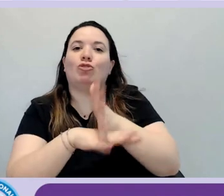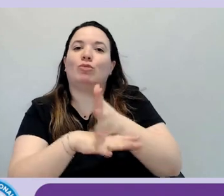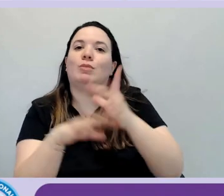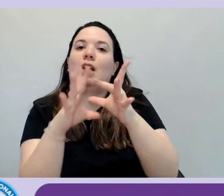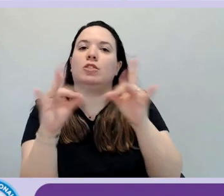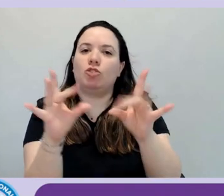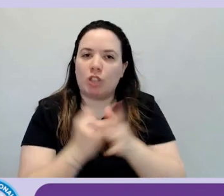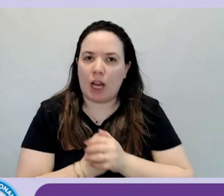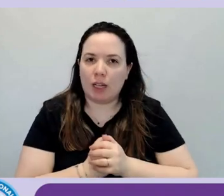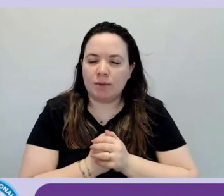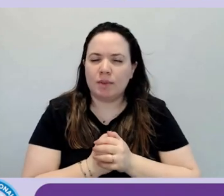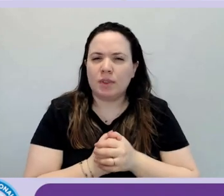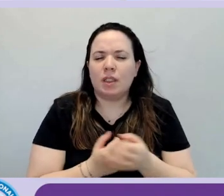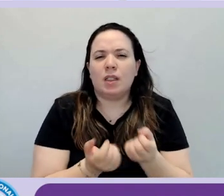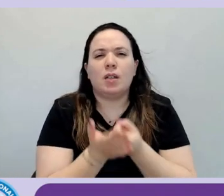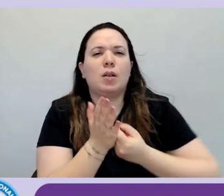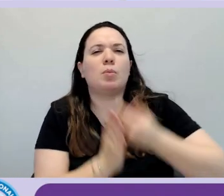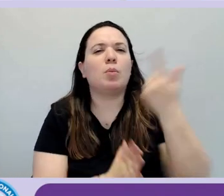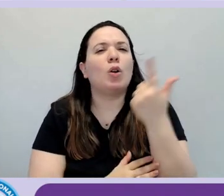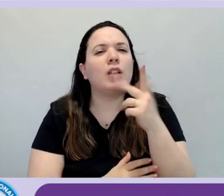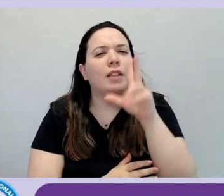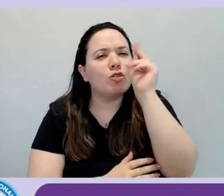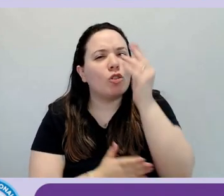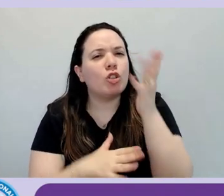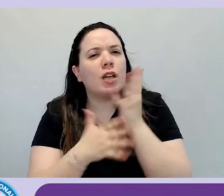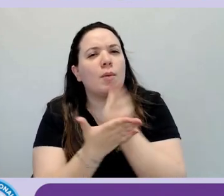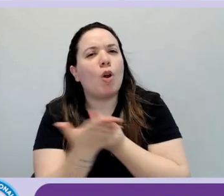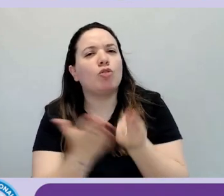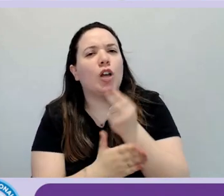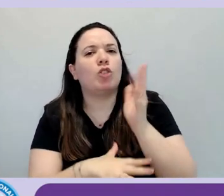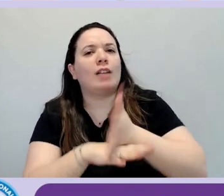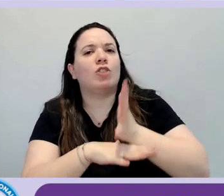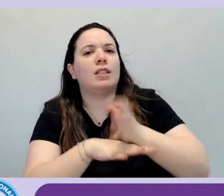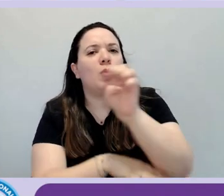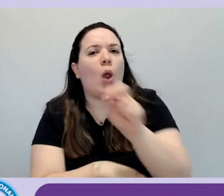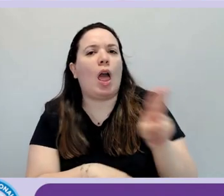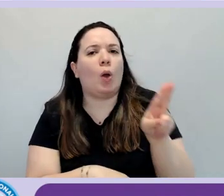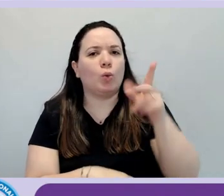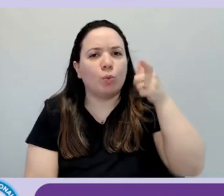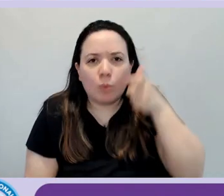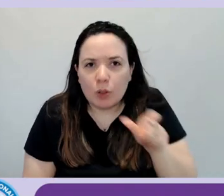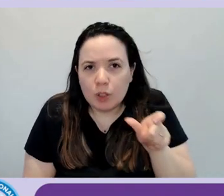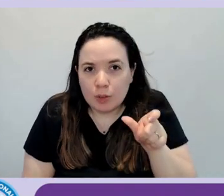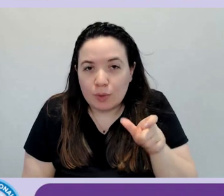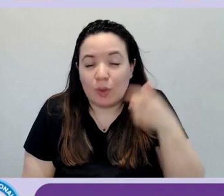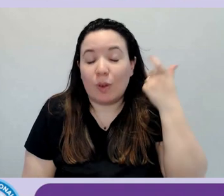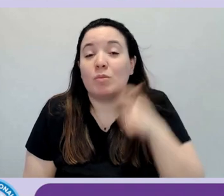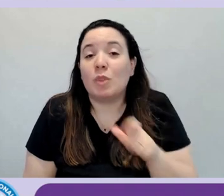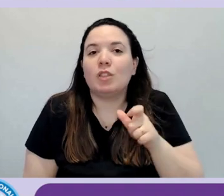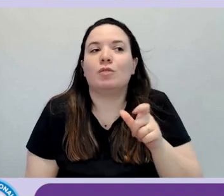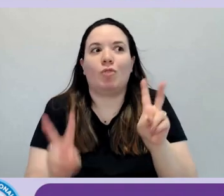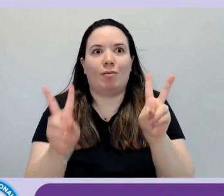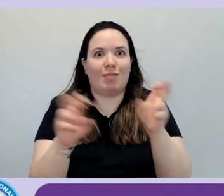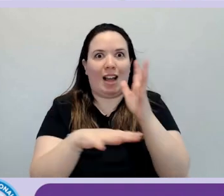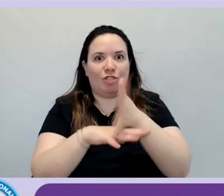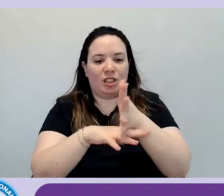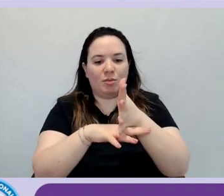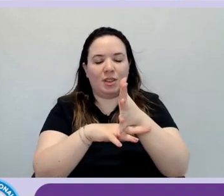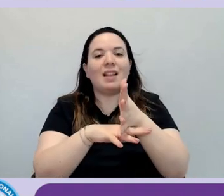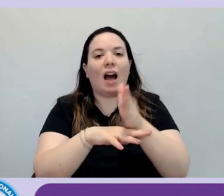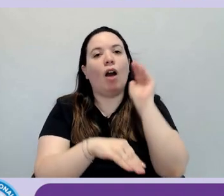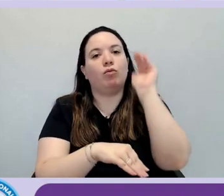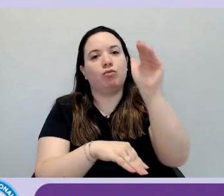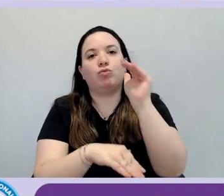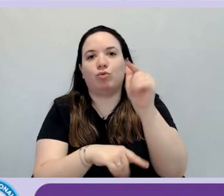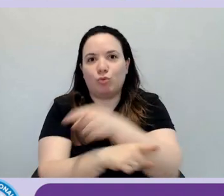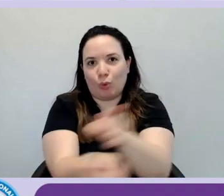conoscere cos'è Accessible.eu? Perché Accessible.eu è il vostro futuro in tema di accessibilità. È iniziativa